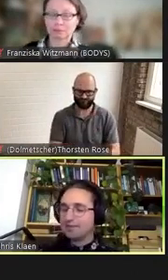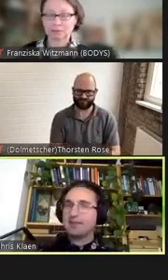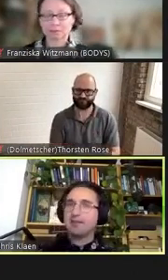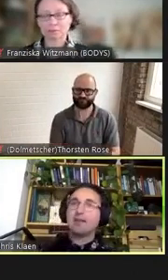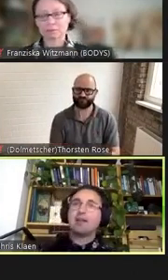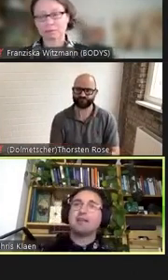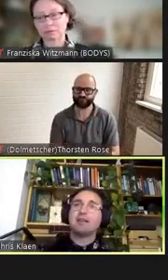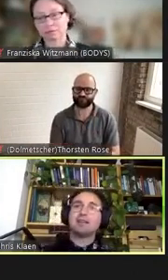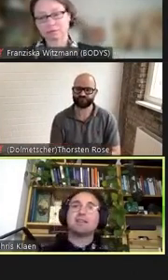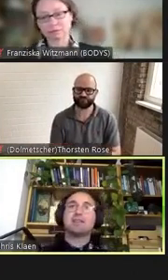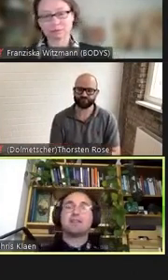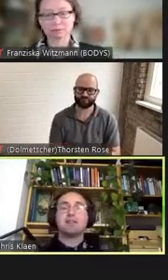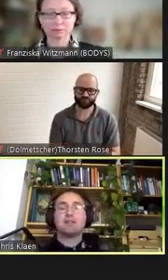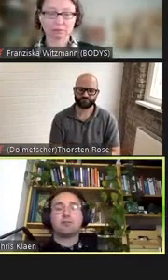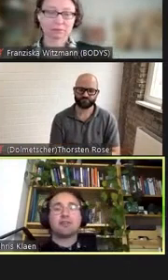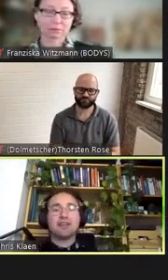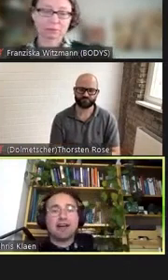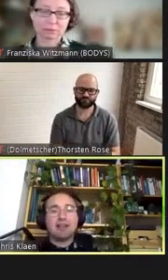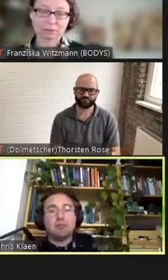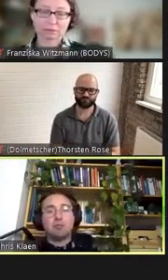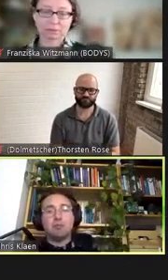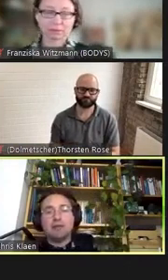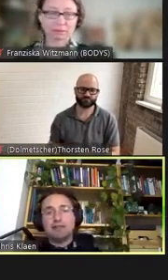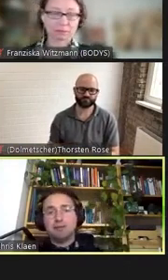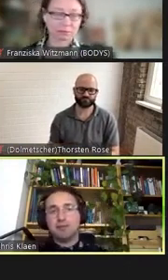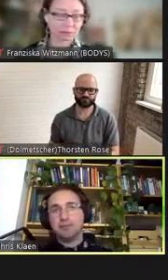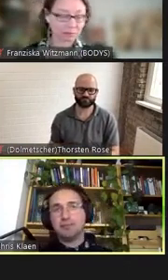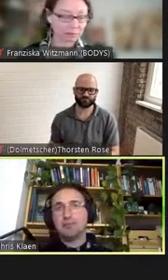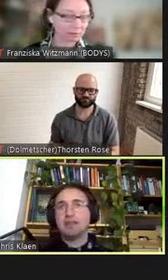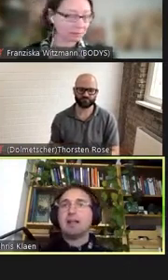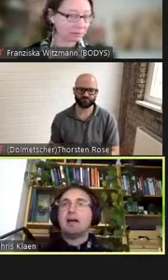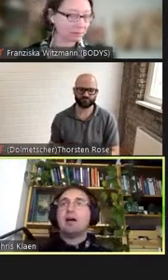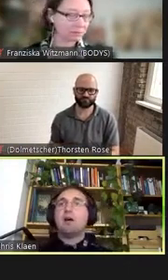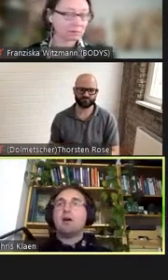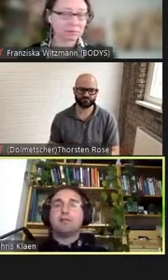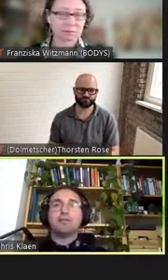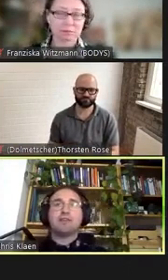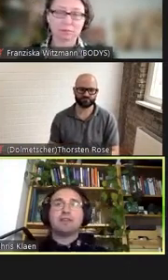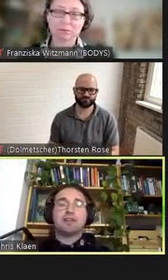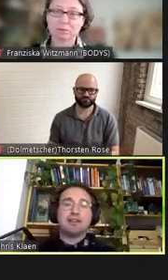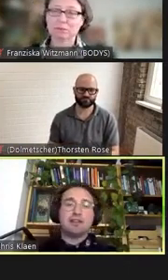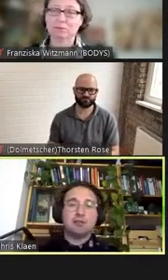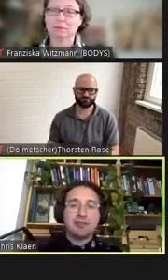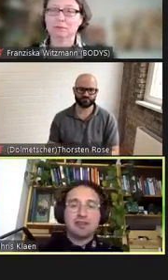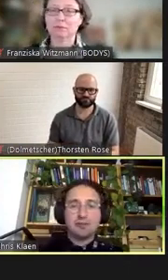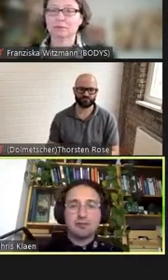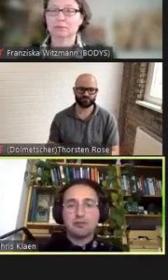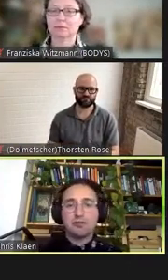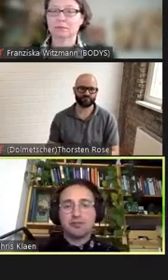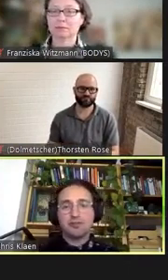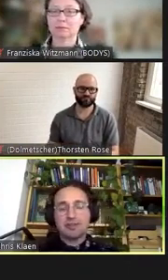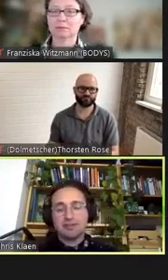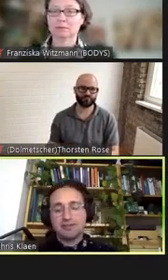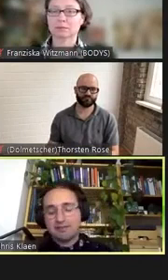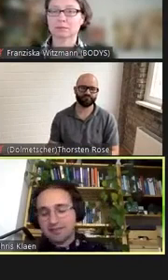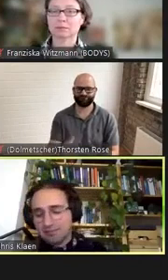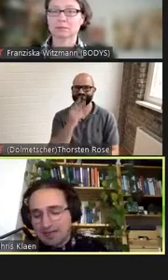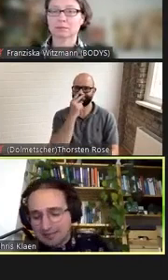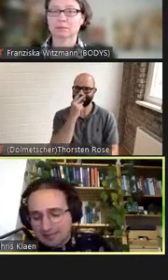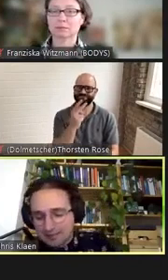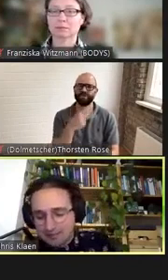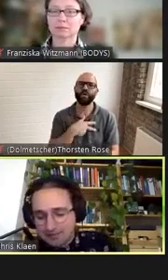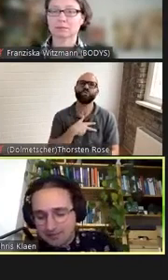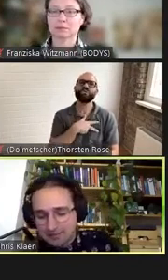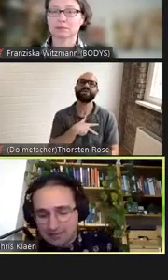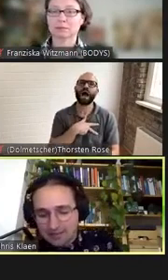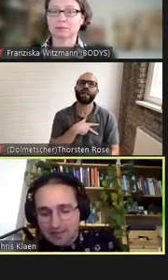sehen, dass soziale Probleme oft in Isolation konstruiert werden. Was